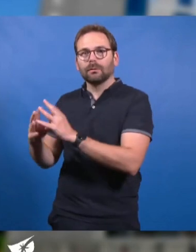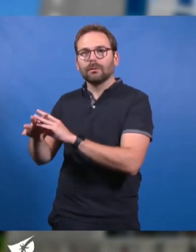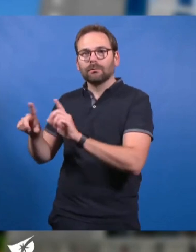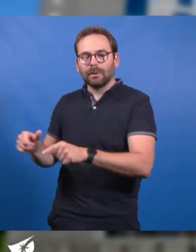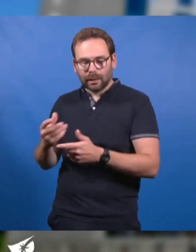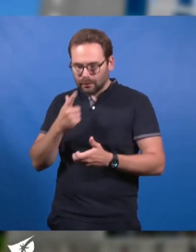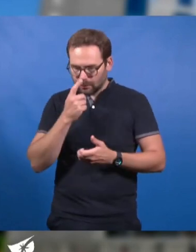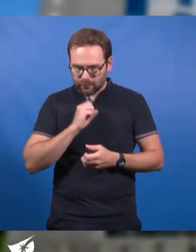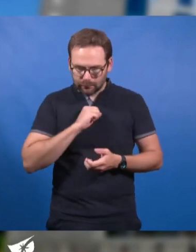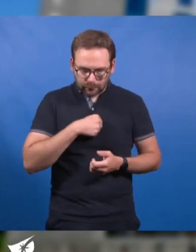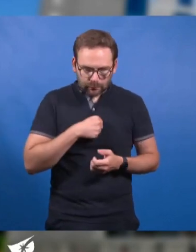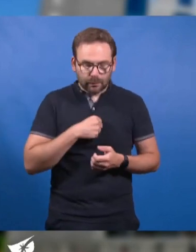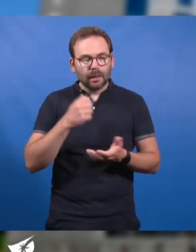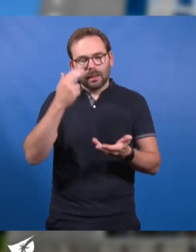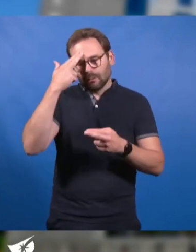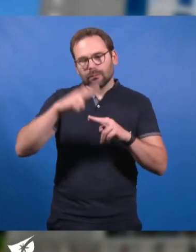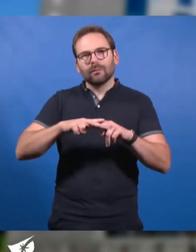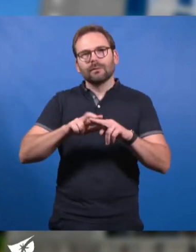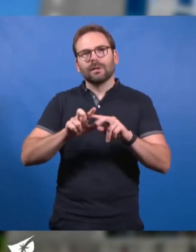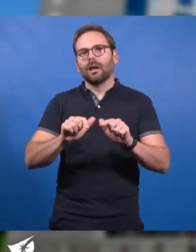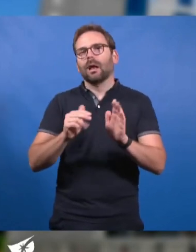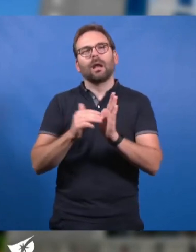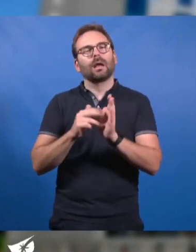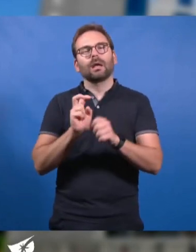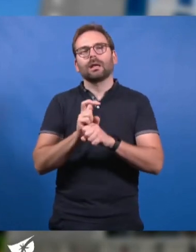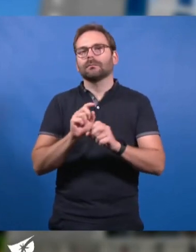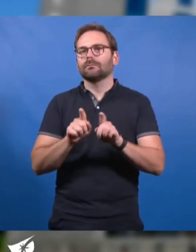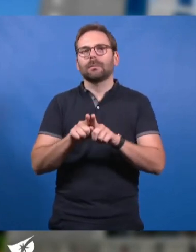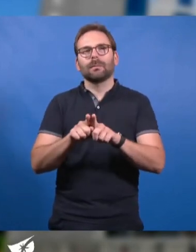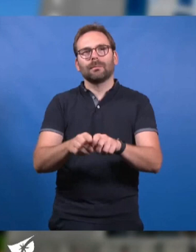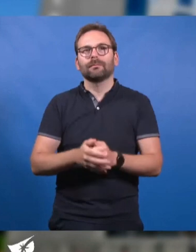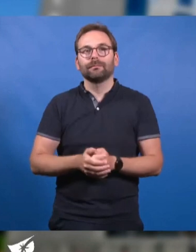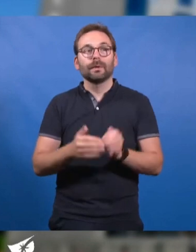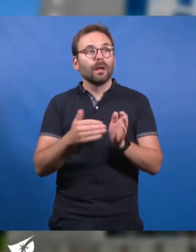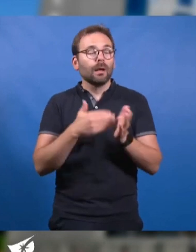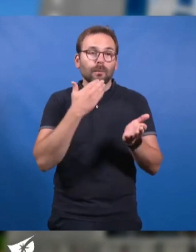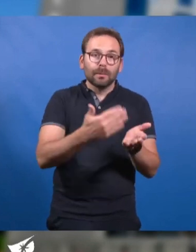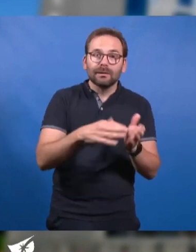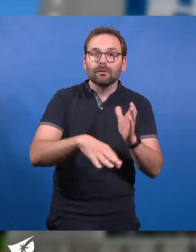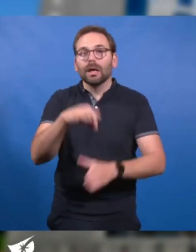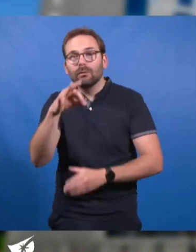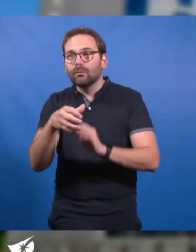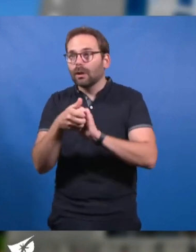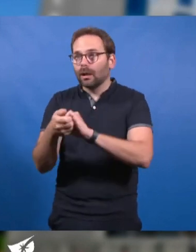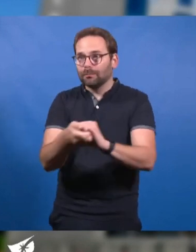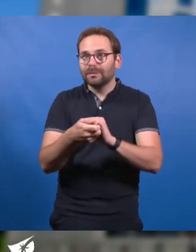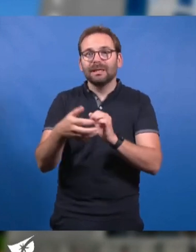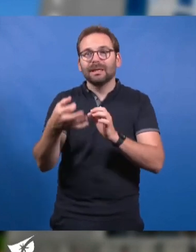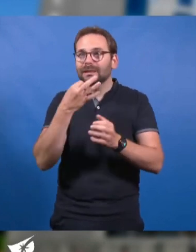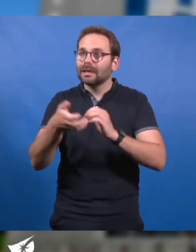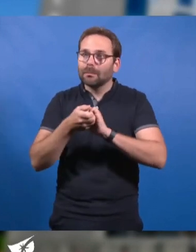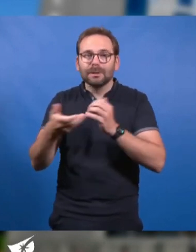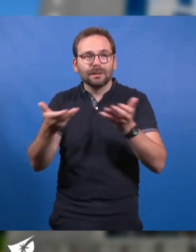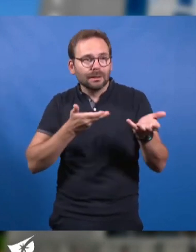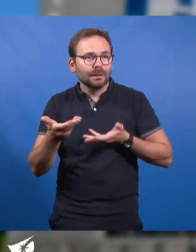souvenir, quant à lui, reste bien évidemment intact. Je remercie encore tous les élus et amis de cette Assemblée qui nous ont témoigné de leur amitié